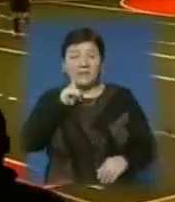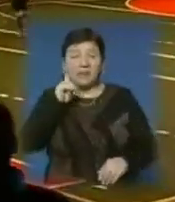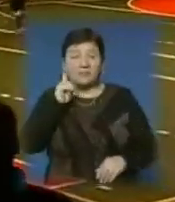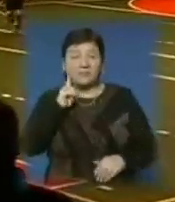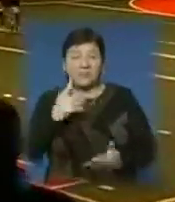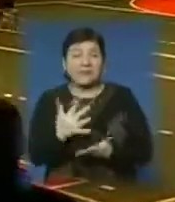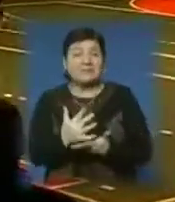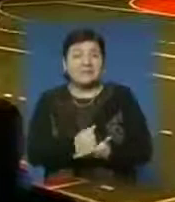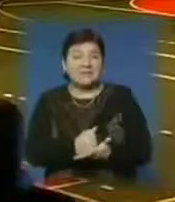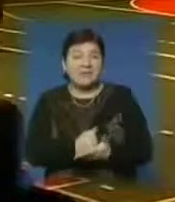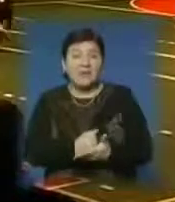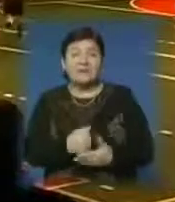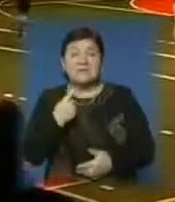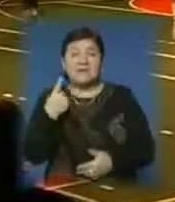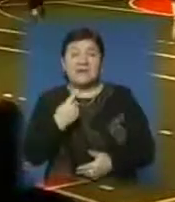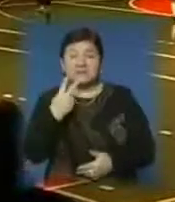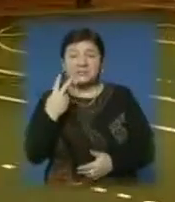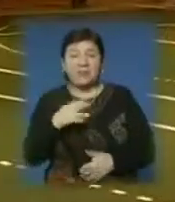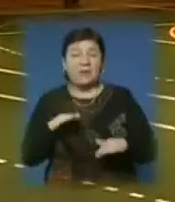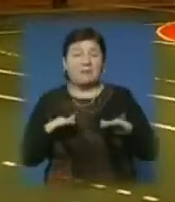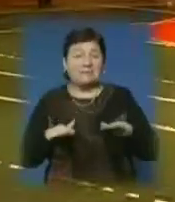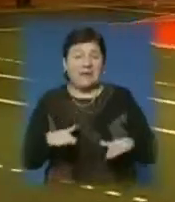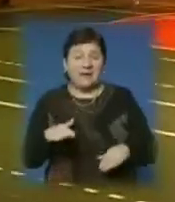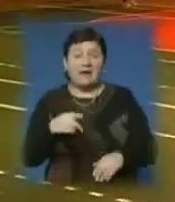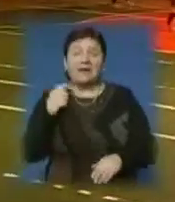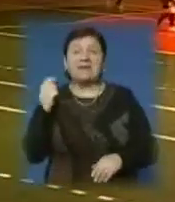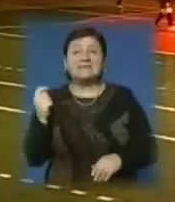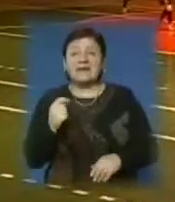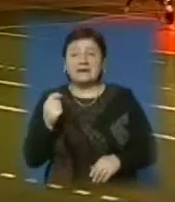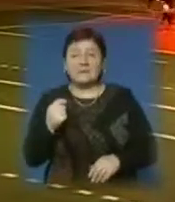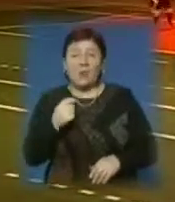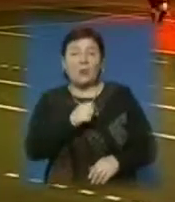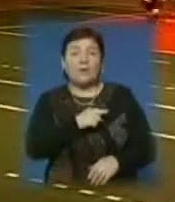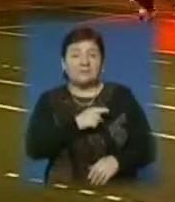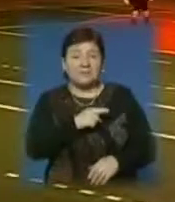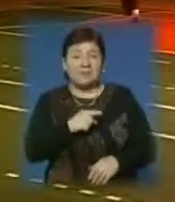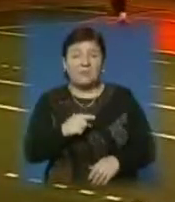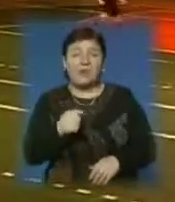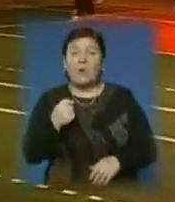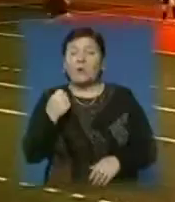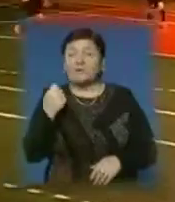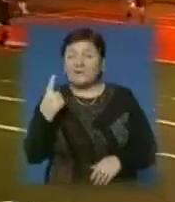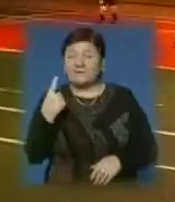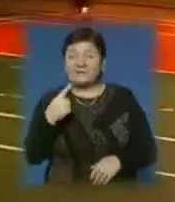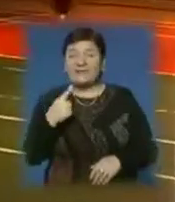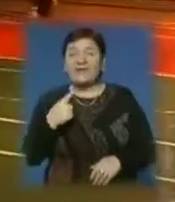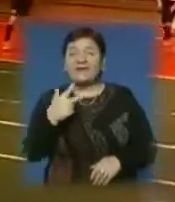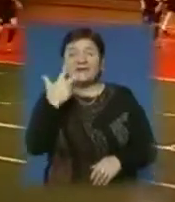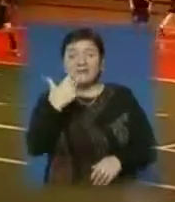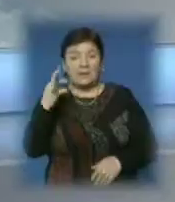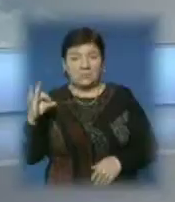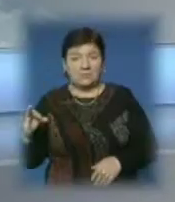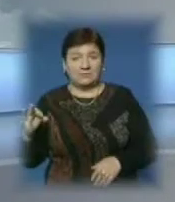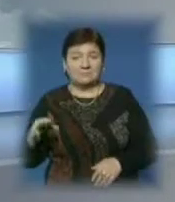резерву. У матчі за перше-друге місця господарі впавнено здолали Одеську ДЮСШ-11 з рахунком 3-0.